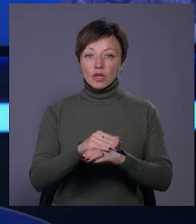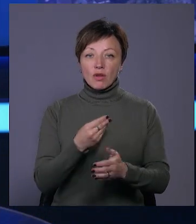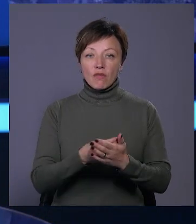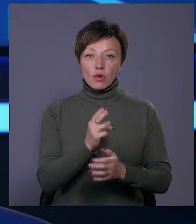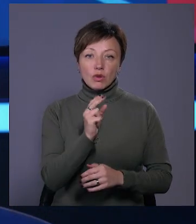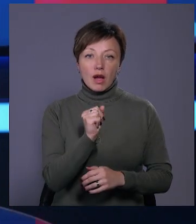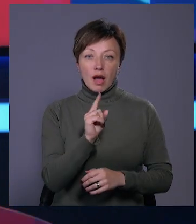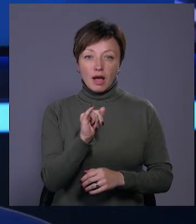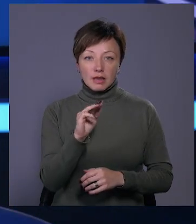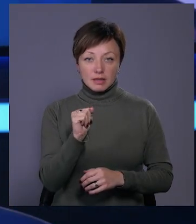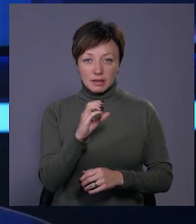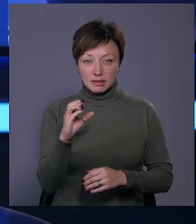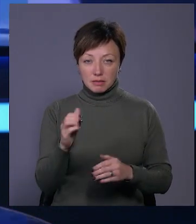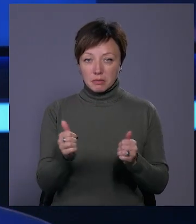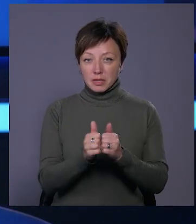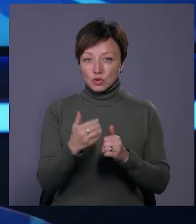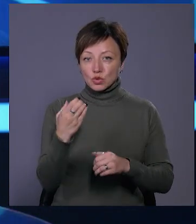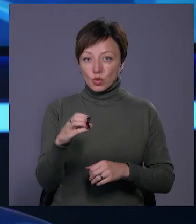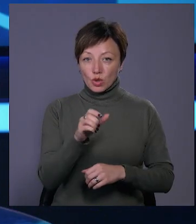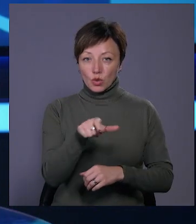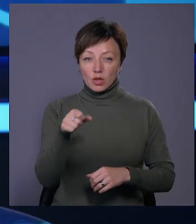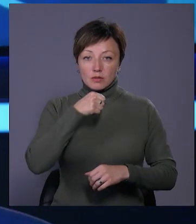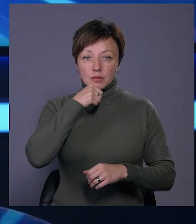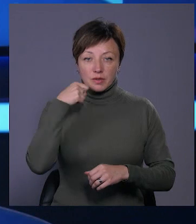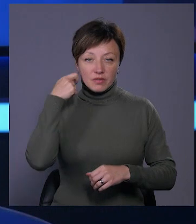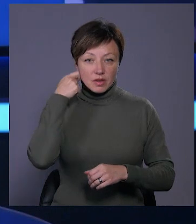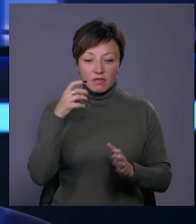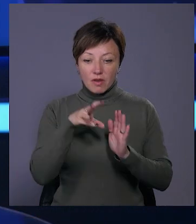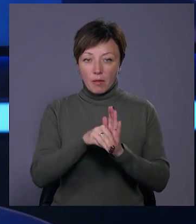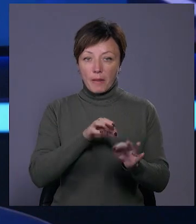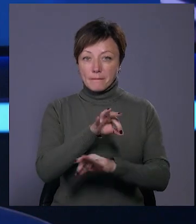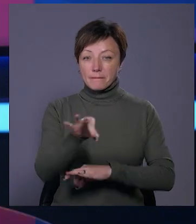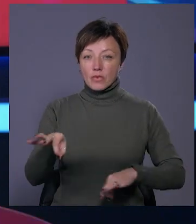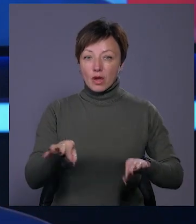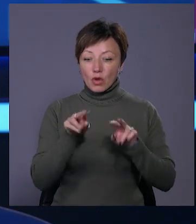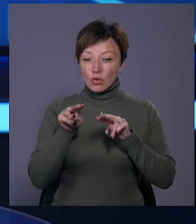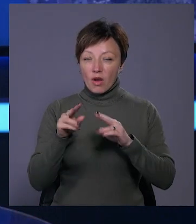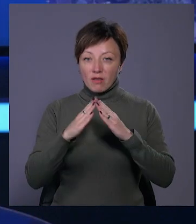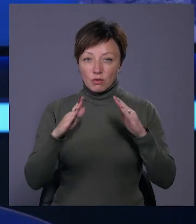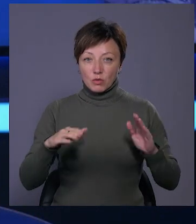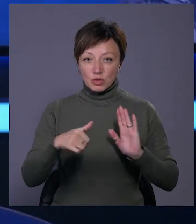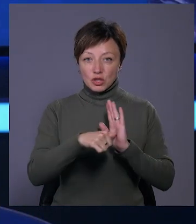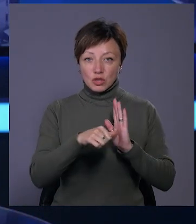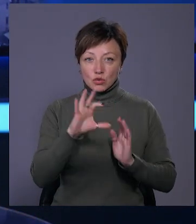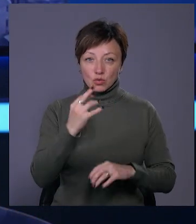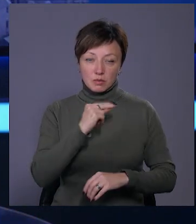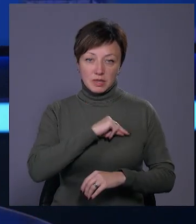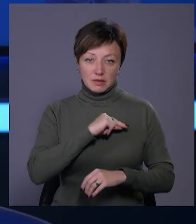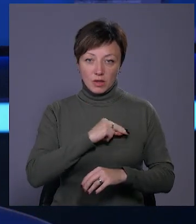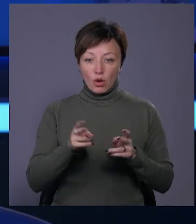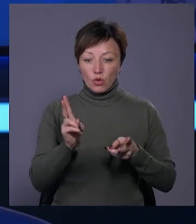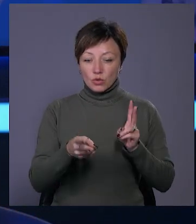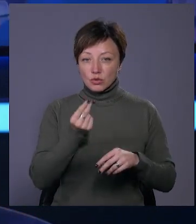«Карітас». Це близько сотні людей похилого віку. В рамках проєкту «Догляд вдома» шестеро соціальних працівників готують